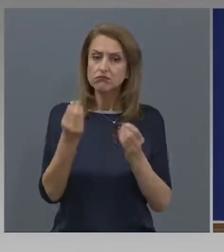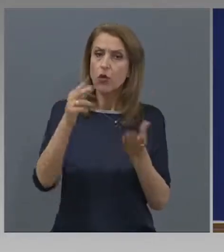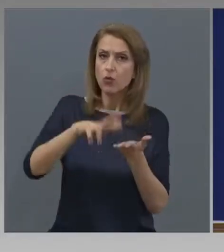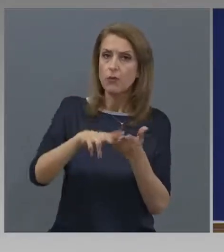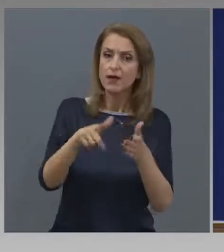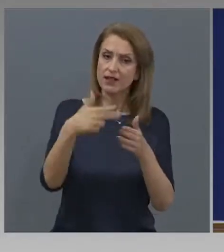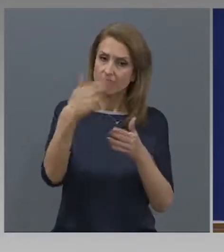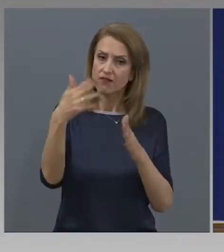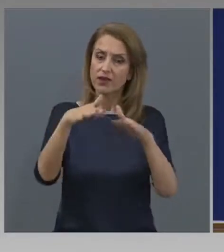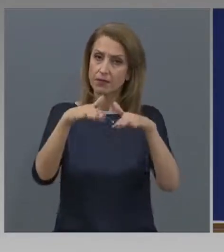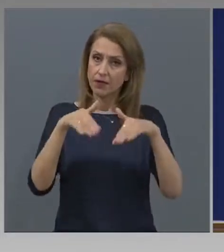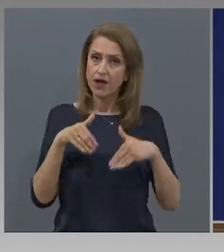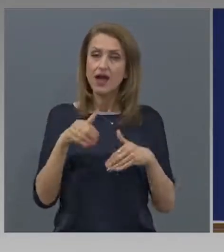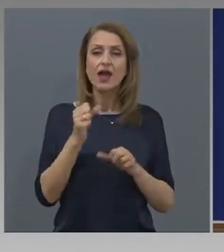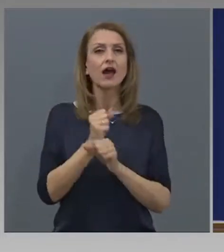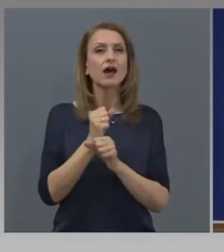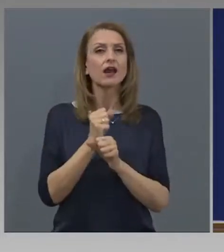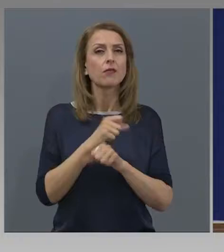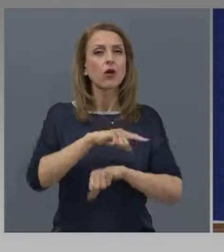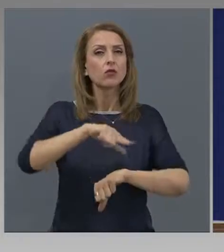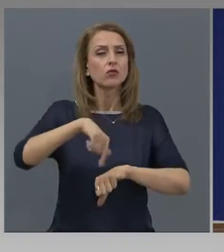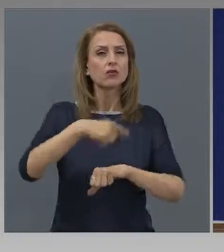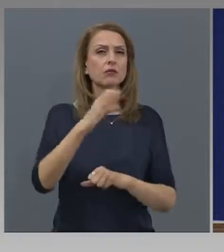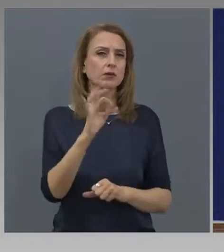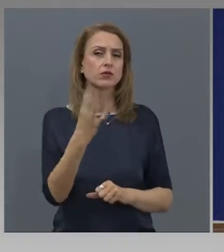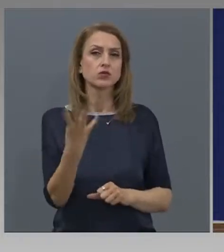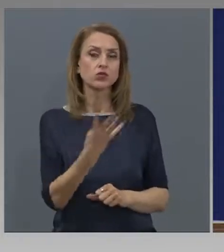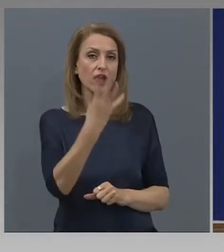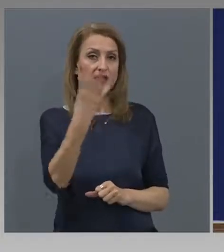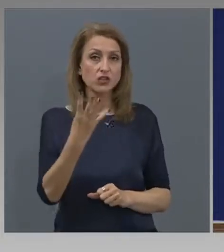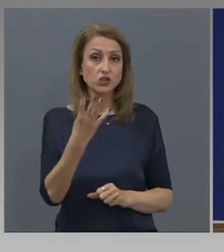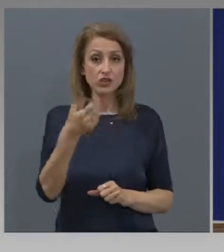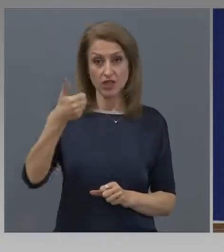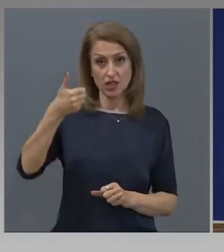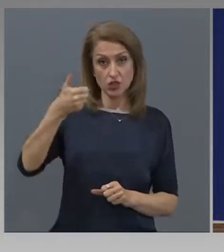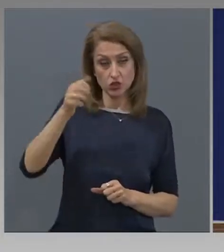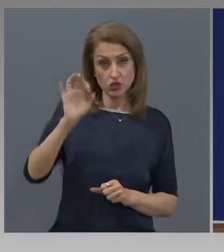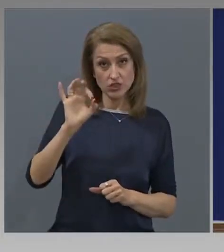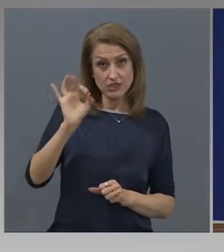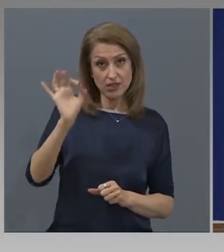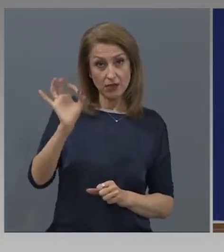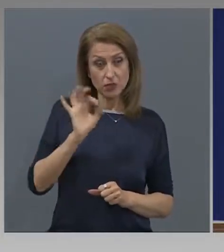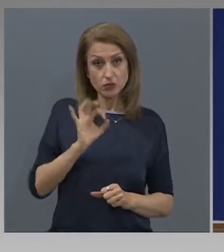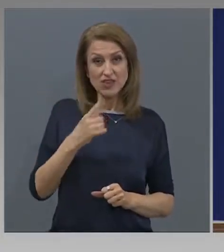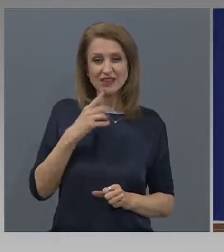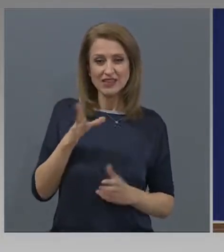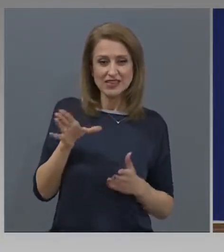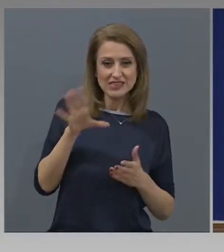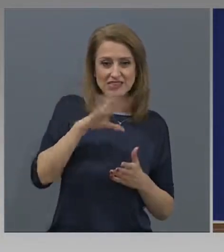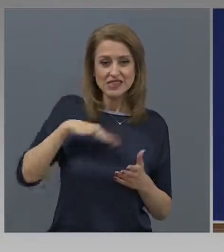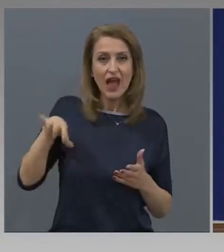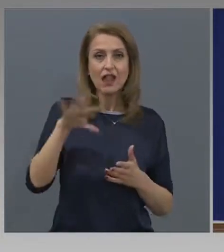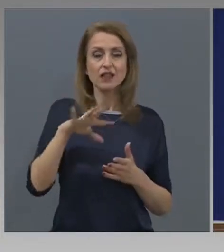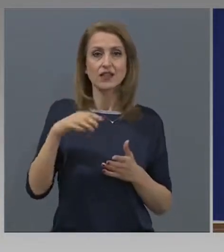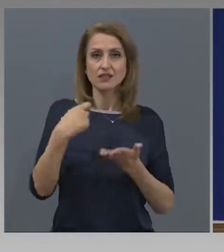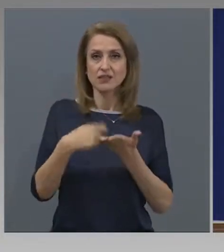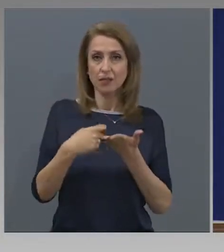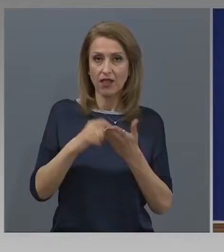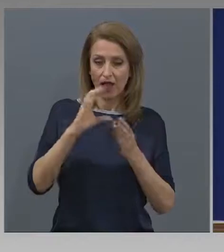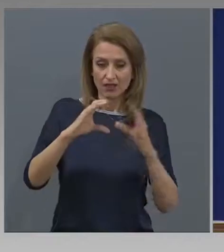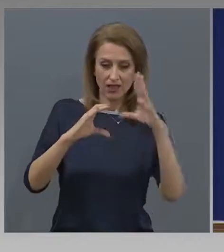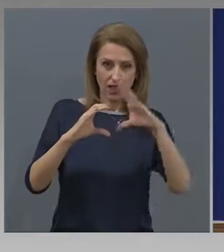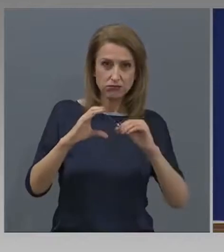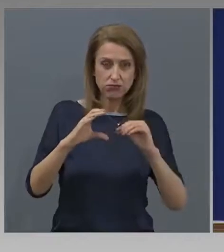и работното време съответно е примерно 4 часа, 60% върху цялата заплата на работника ли е? Или върху тези 4 часа